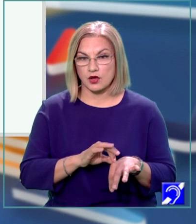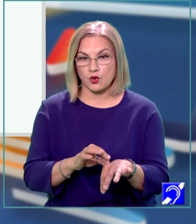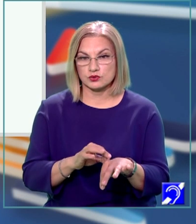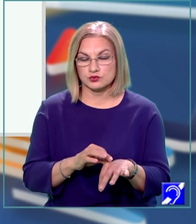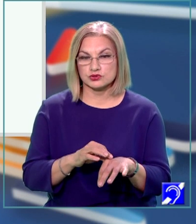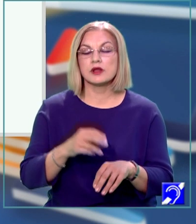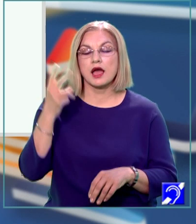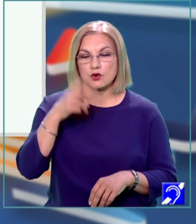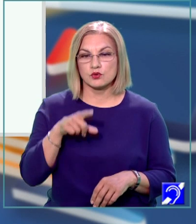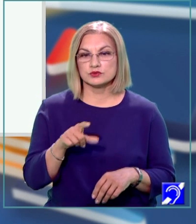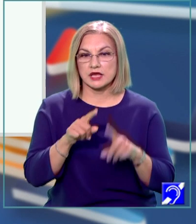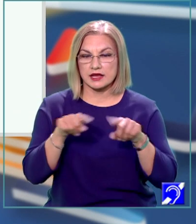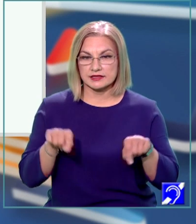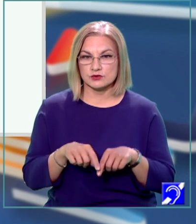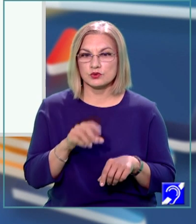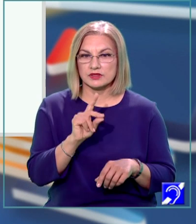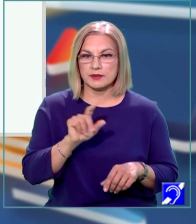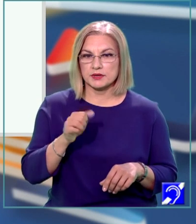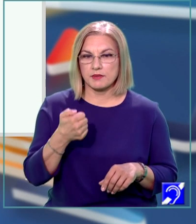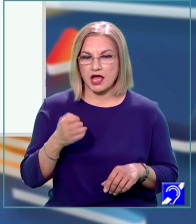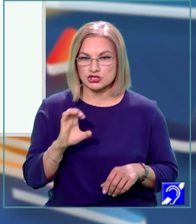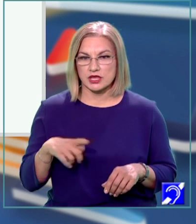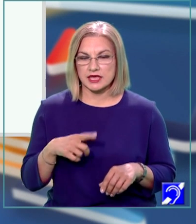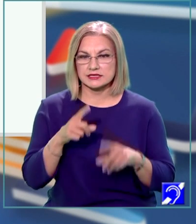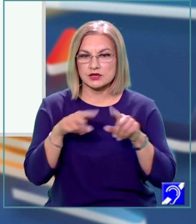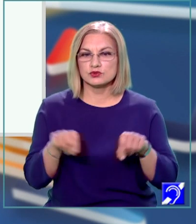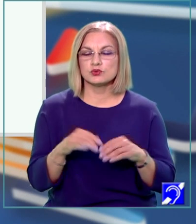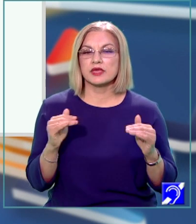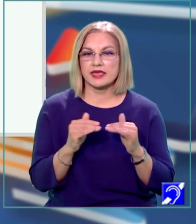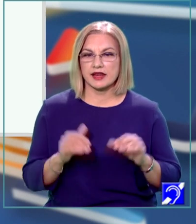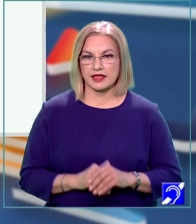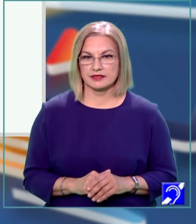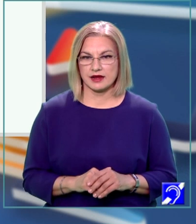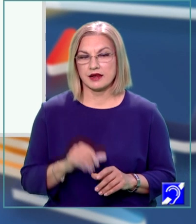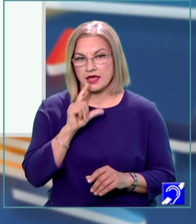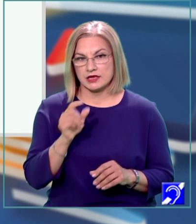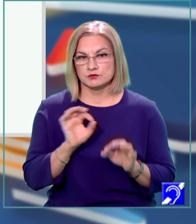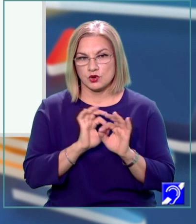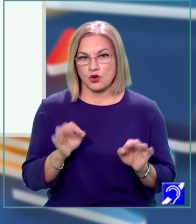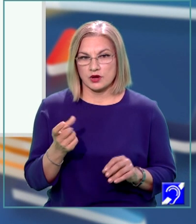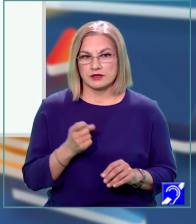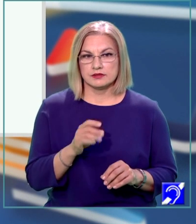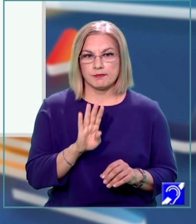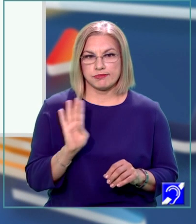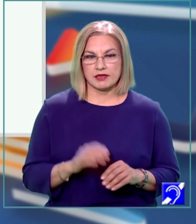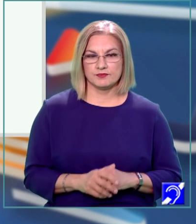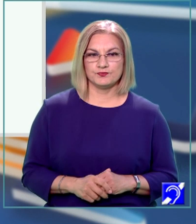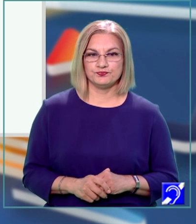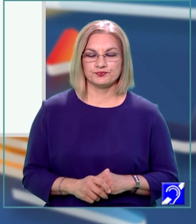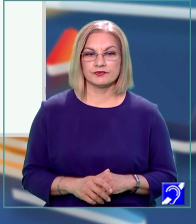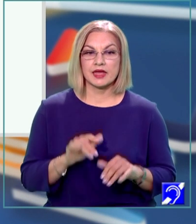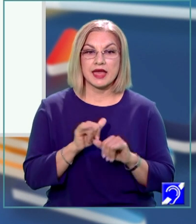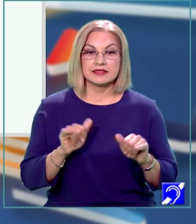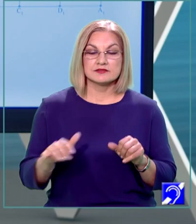concluzia că triunghiul D'AC este un triunghi echilateral. Răspunsul corect fiind B. Desfășurarea